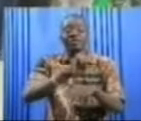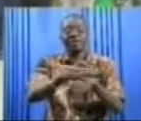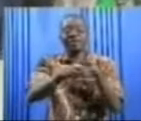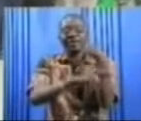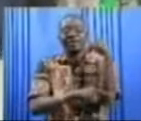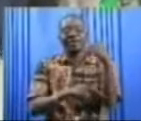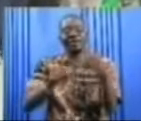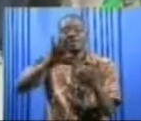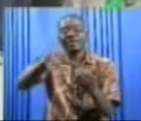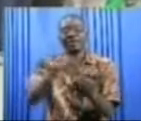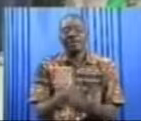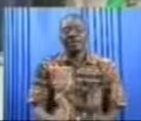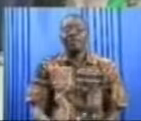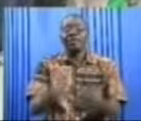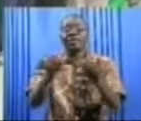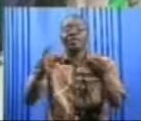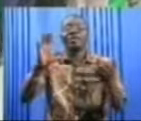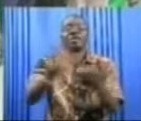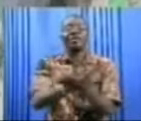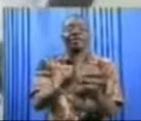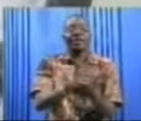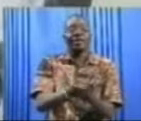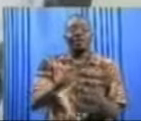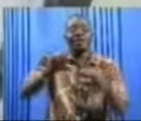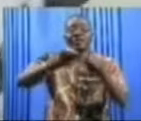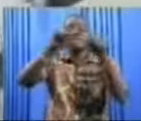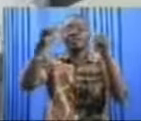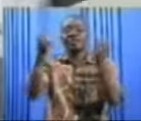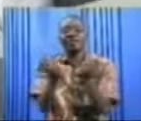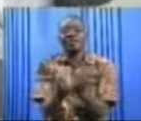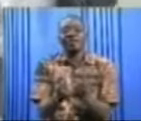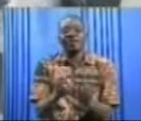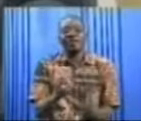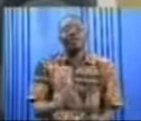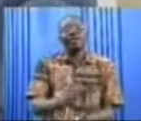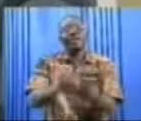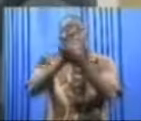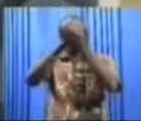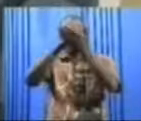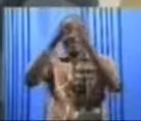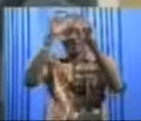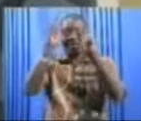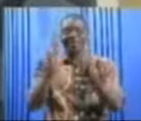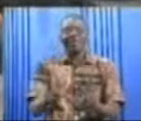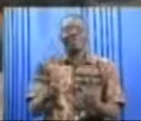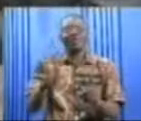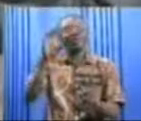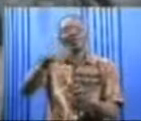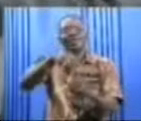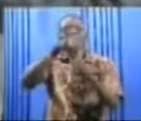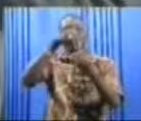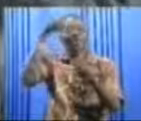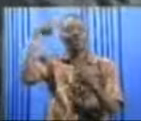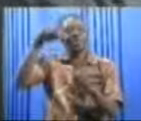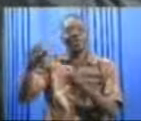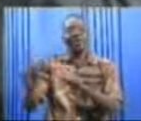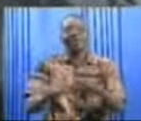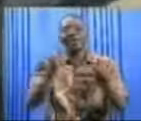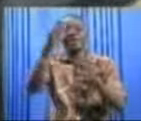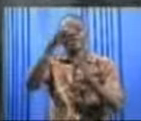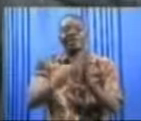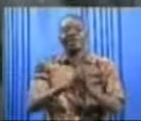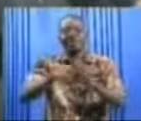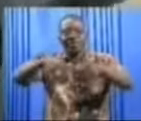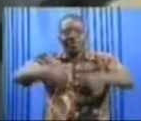centre a remis des attestations à des associations et des trophées à des personnalités qui se sont distinguées pour leurs actions en faveur des